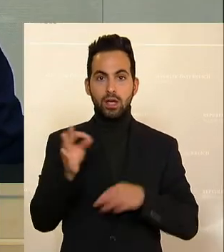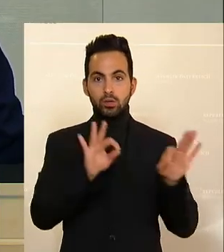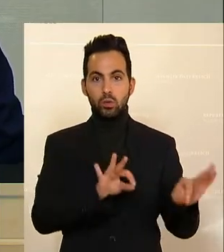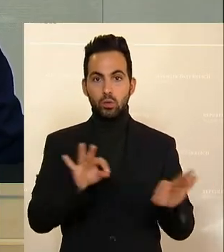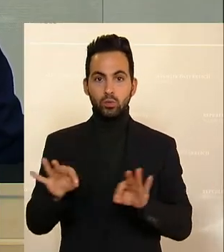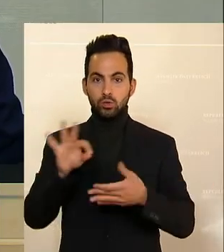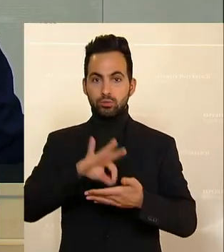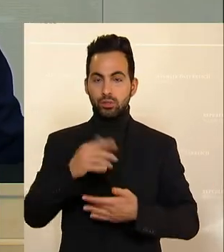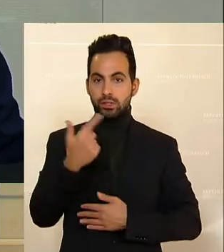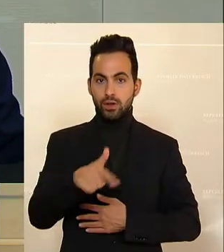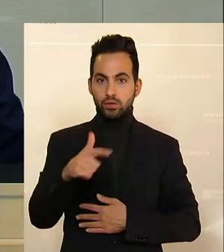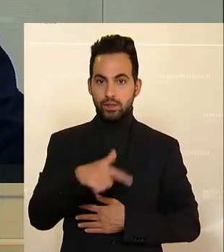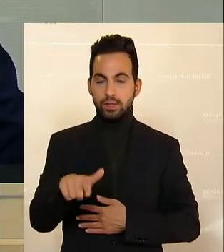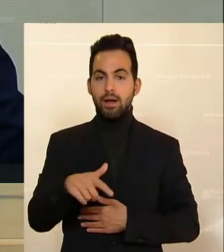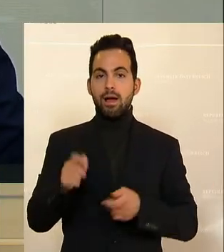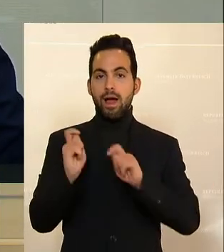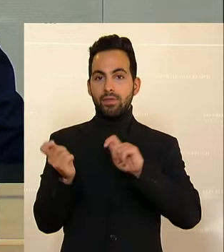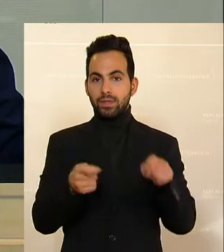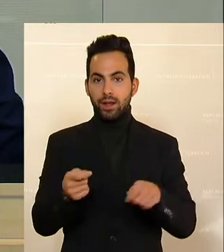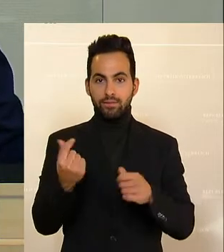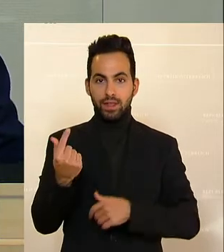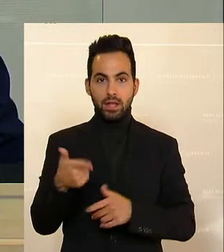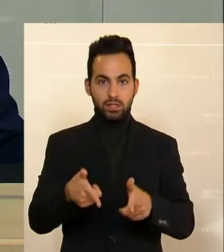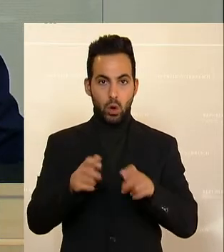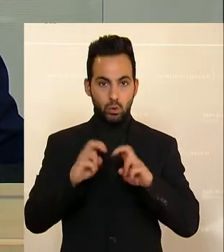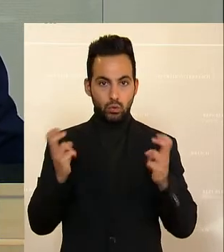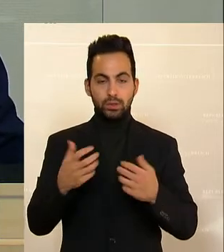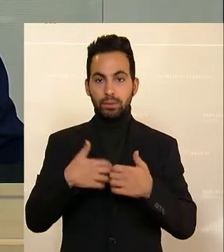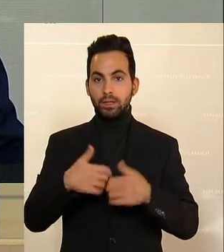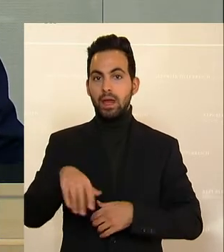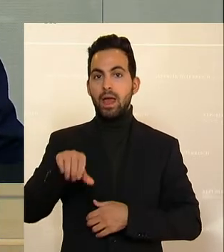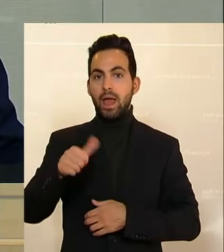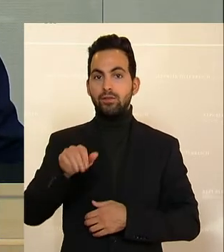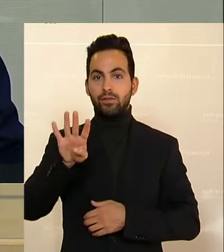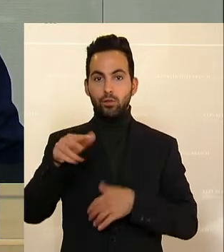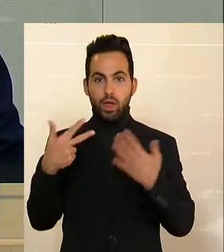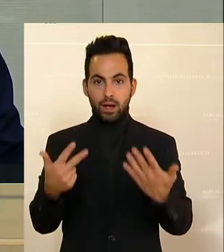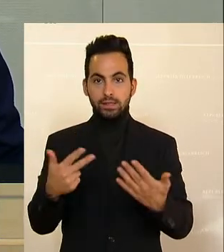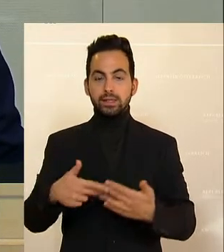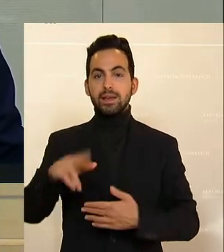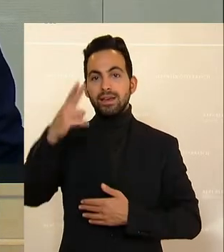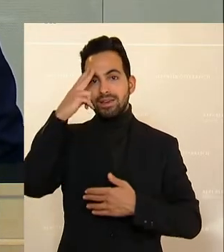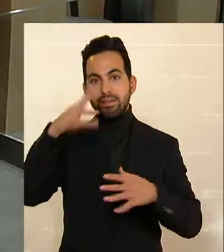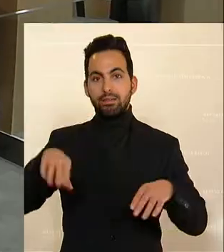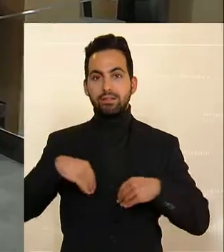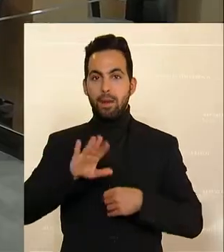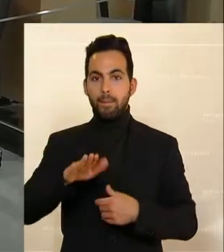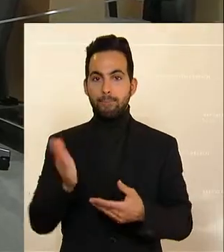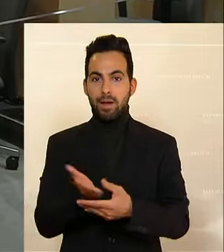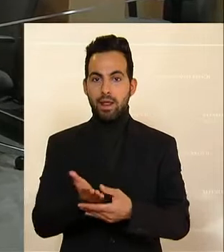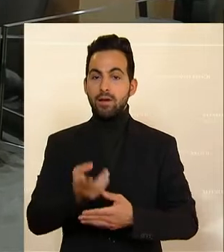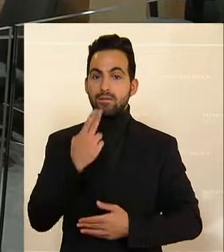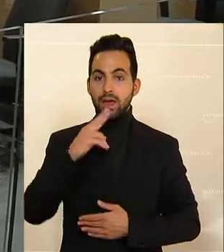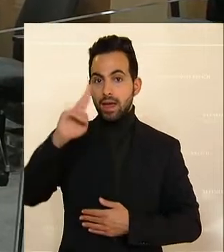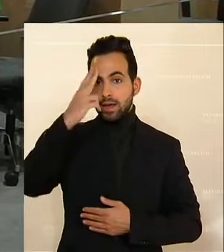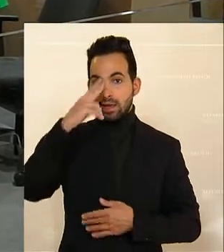22. Antrag des Finanzausschusses, seinen Bericht 1184 der Beilagen zur Kenntnis zu nehmen. Wer ist für